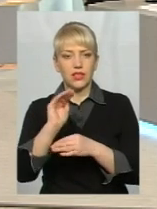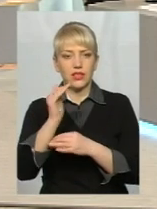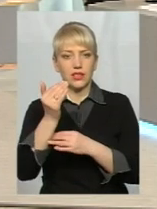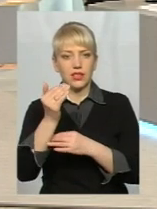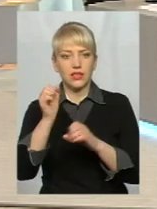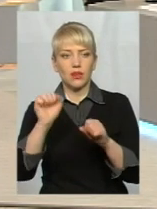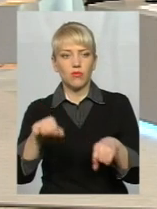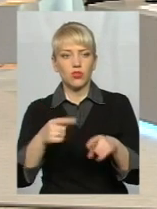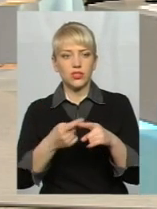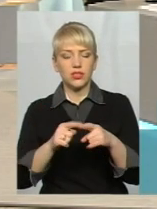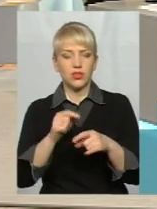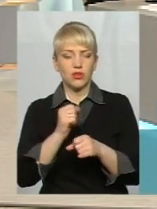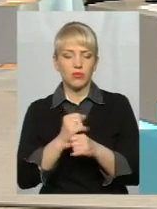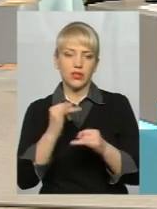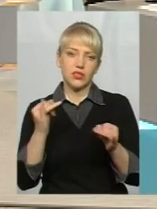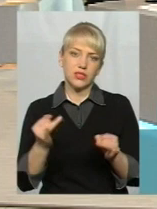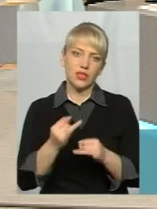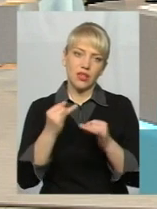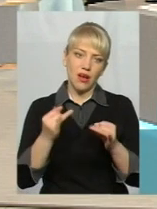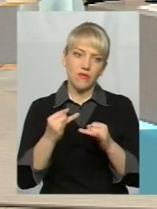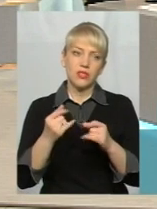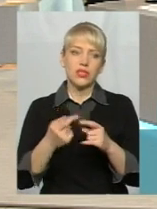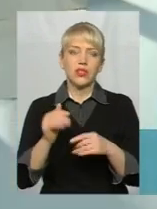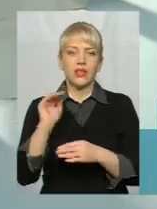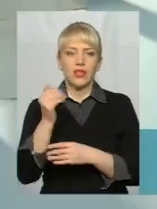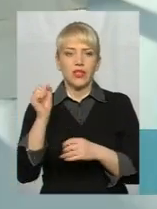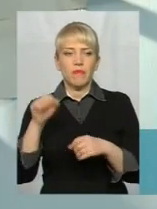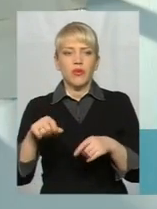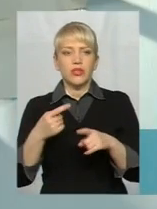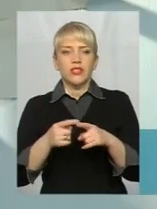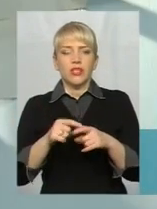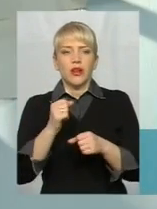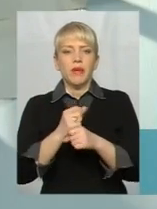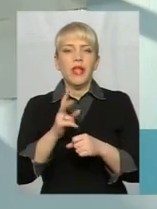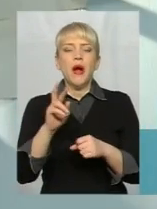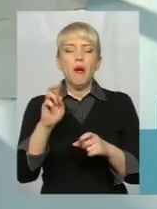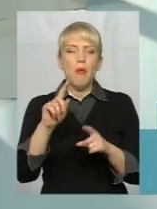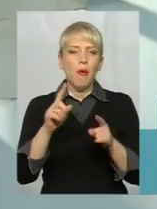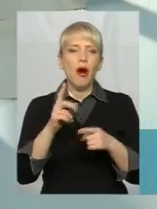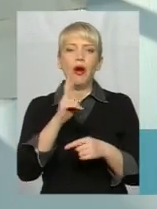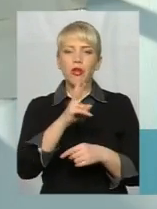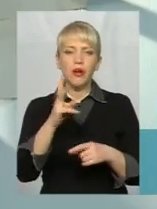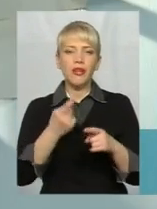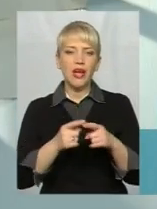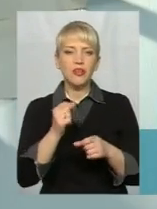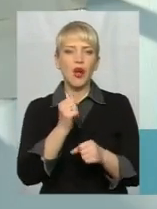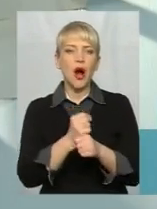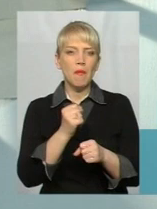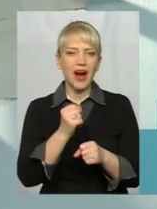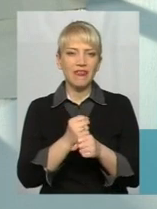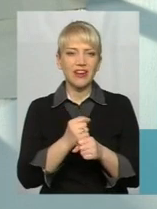з цікавості, наприклад. Вона може це робити, бо це хтось зробив. І його там всі дуже